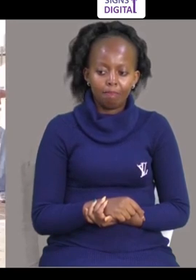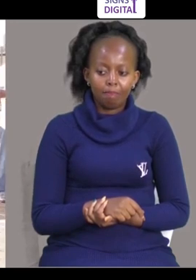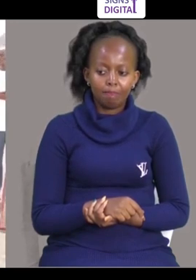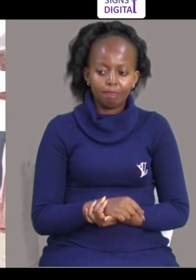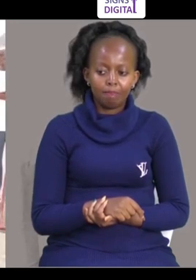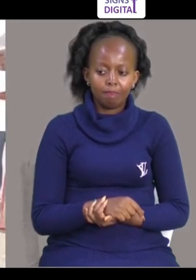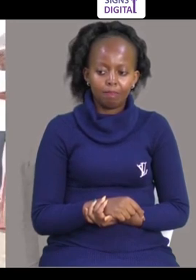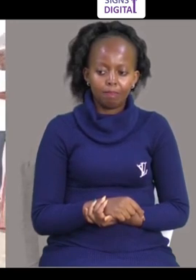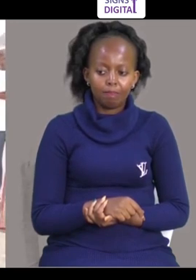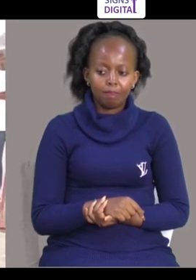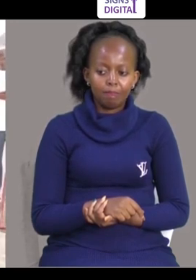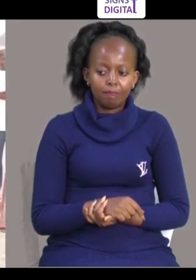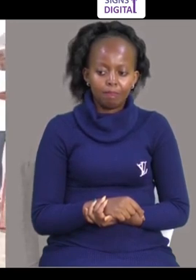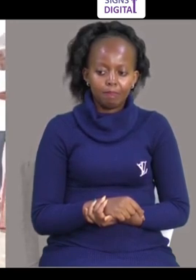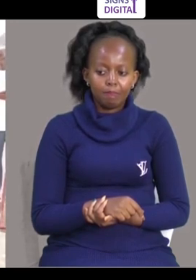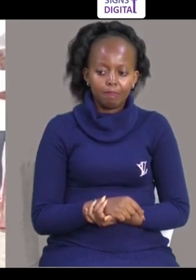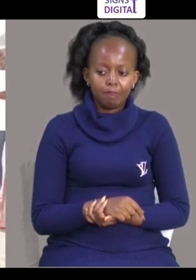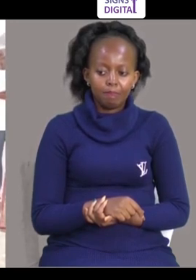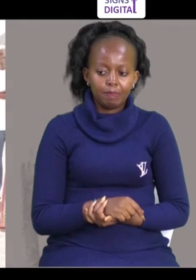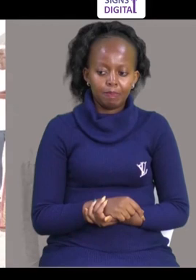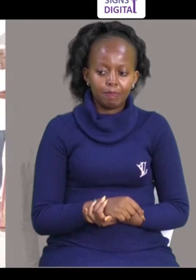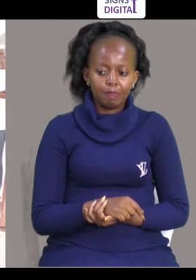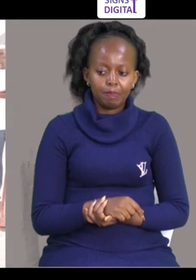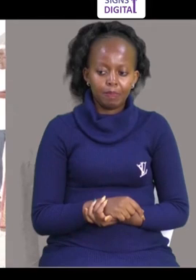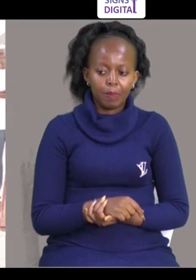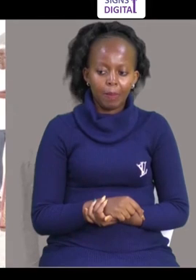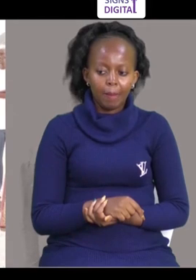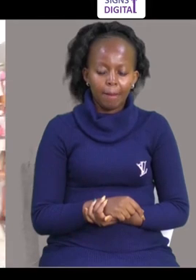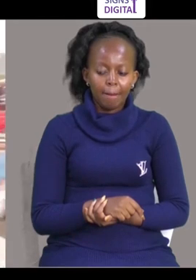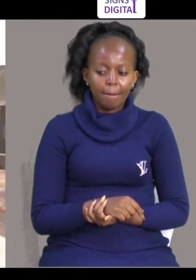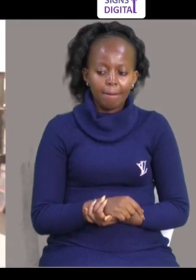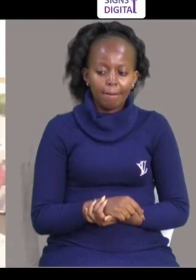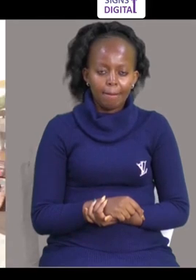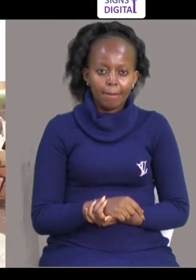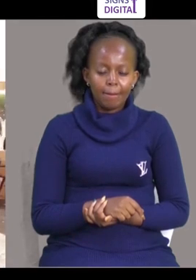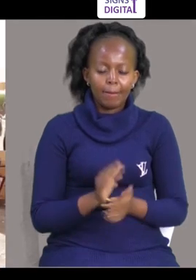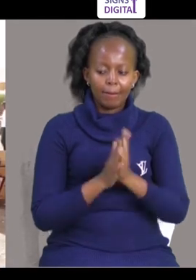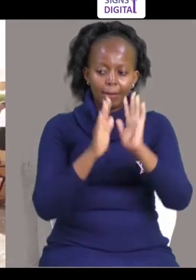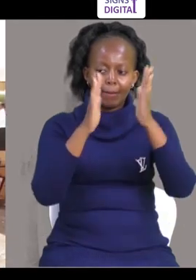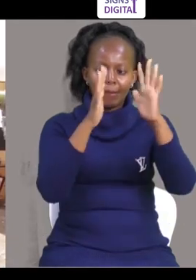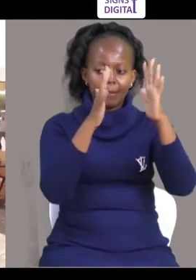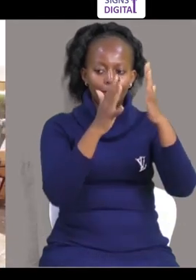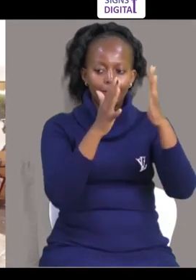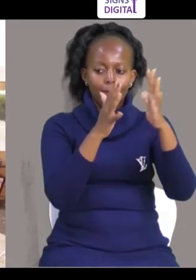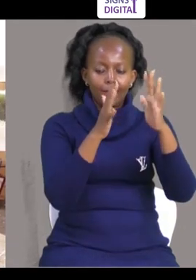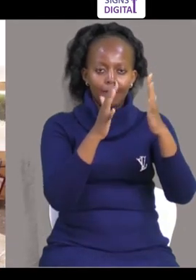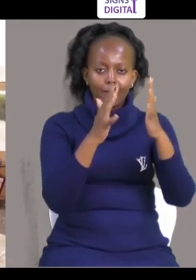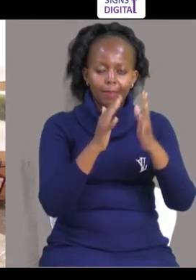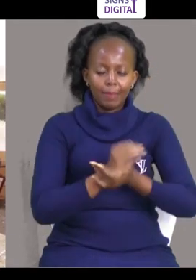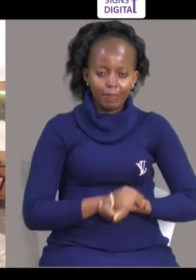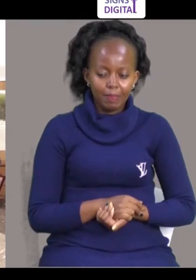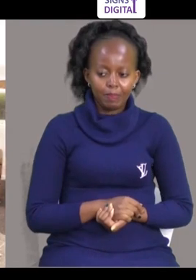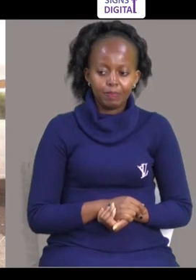nukusema ni kotayari Kuja uone A lafu Yes Aya